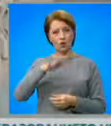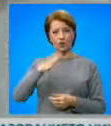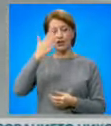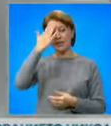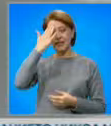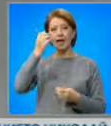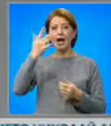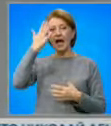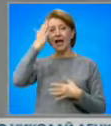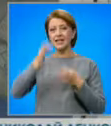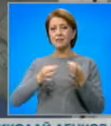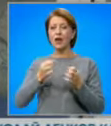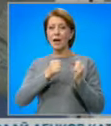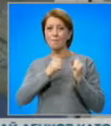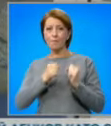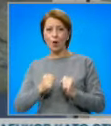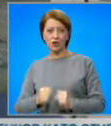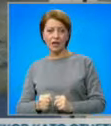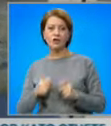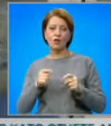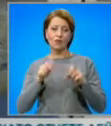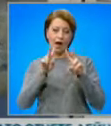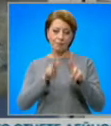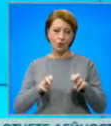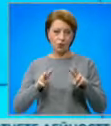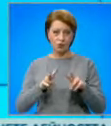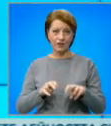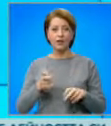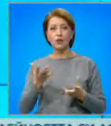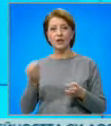пък показва едно от световните поручвания, в които участва и България.